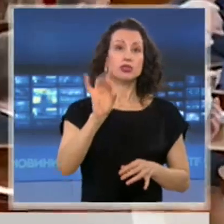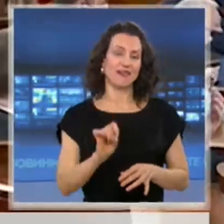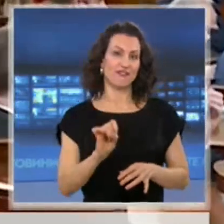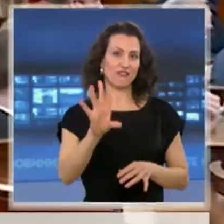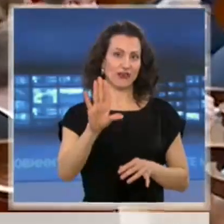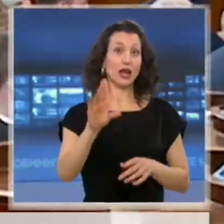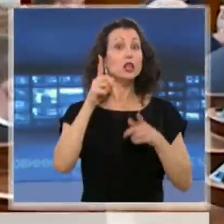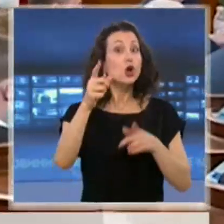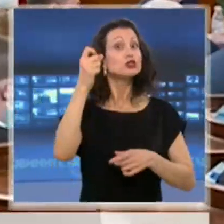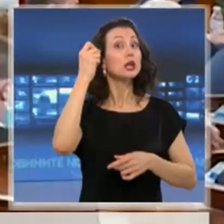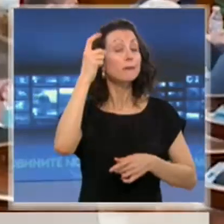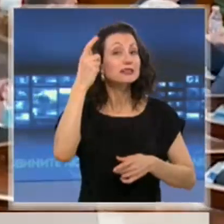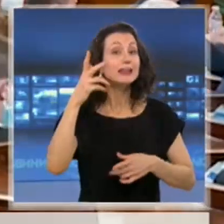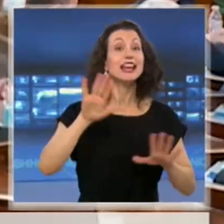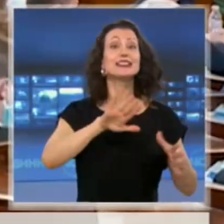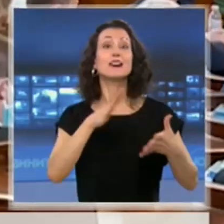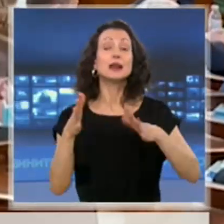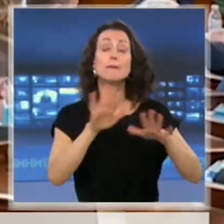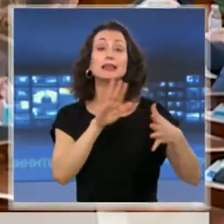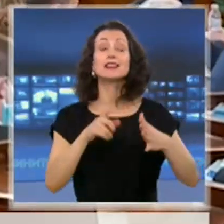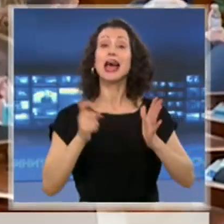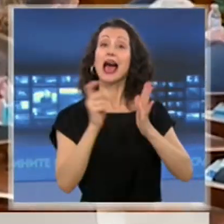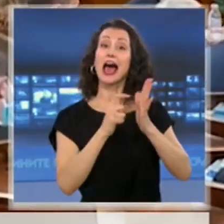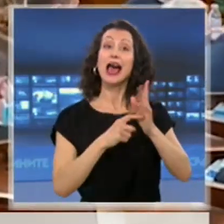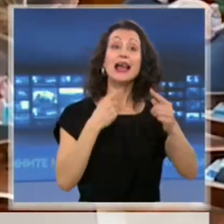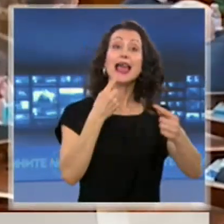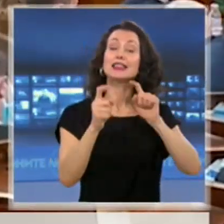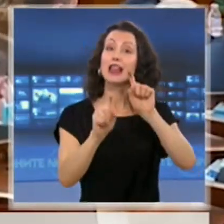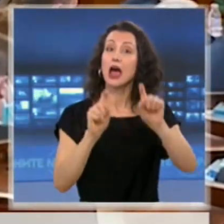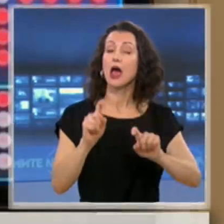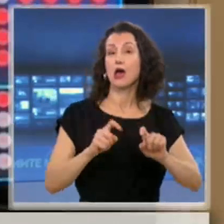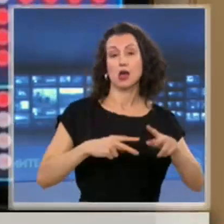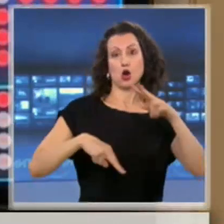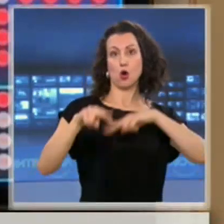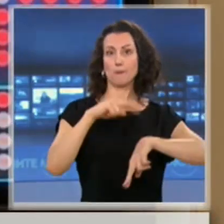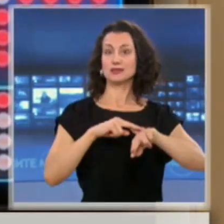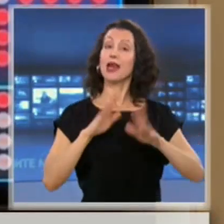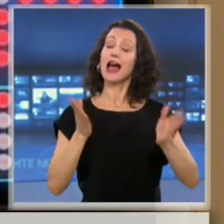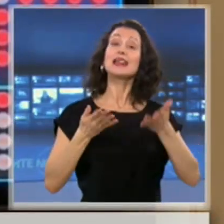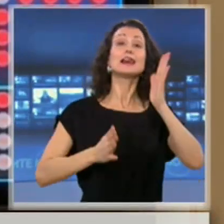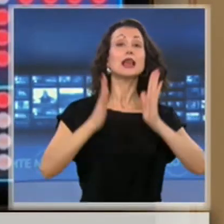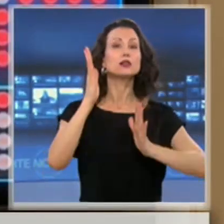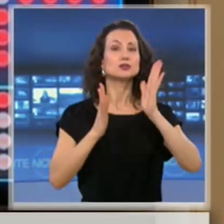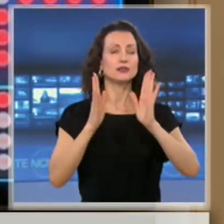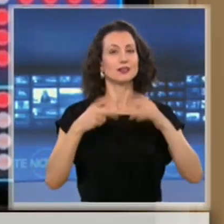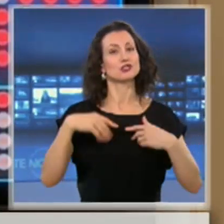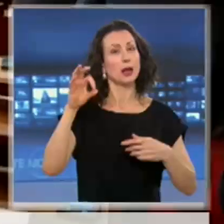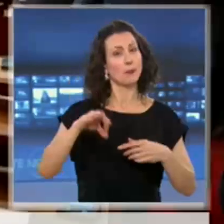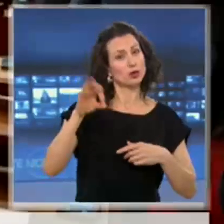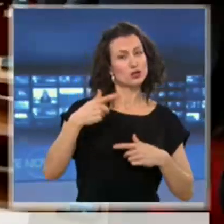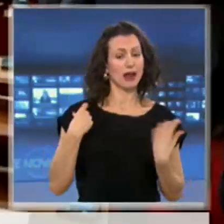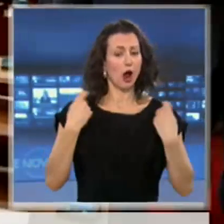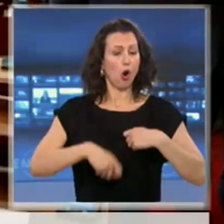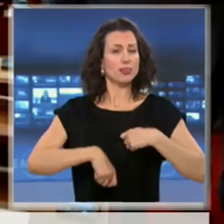председател на временната анкетна комисия. Моля режим на гласуване. Ще поръчам една униформа на господин Цонев.